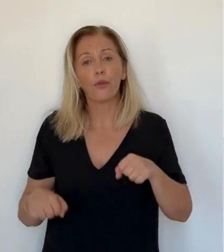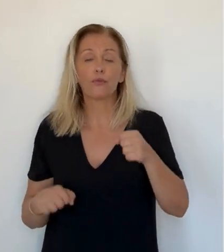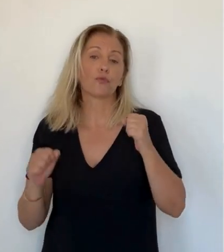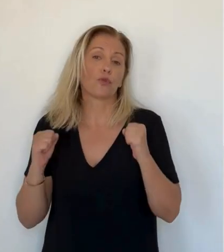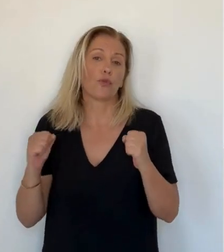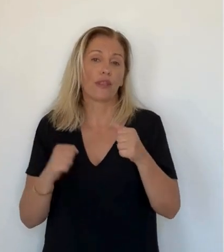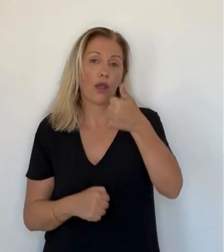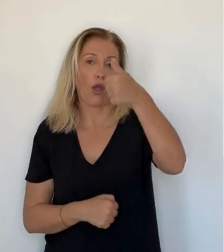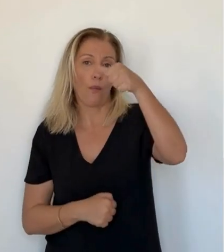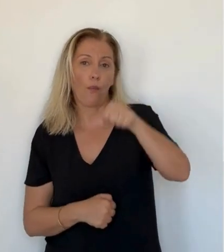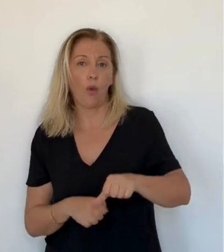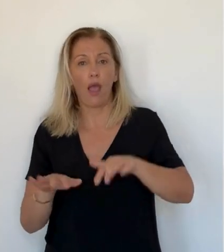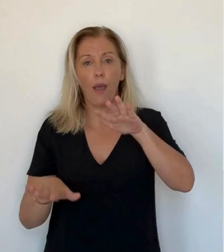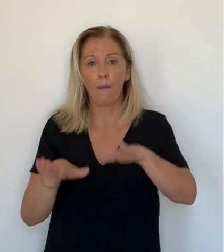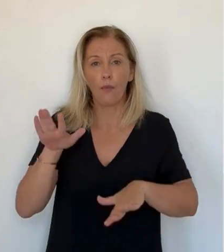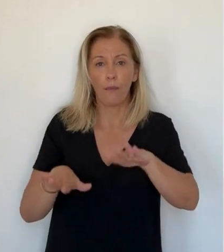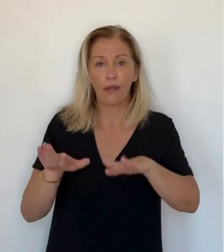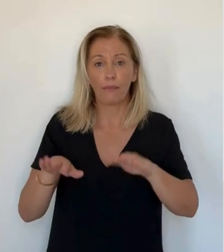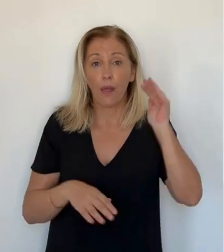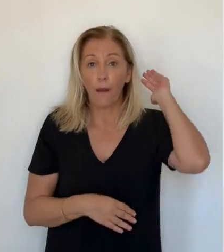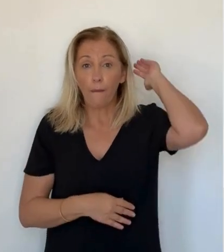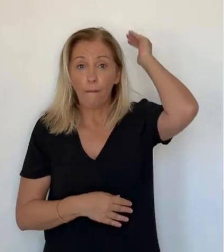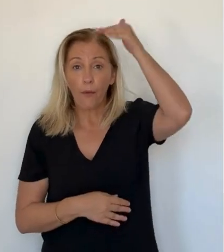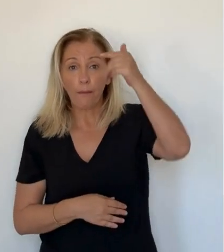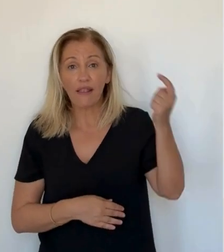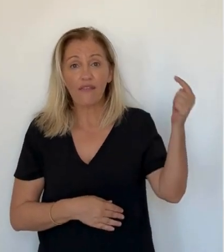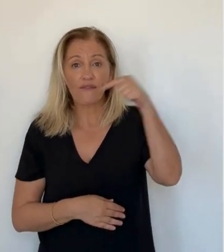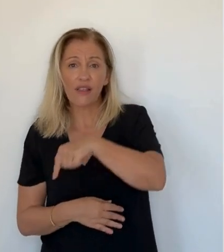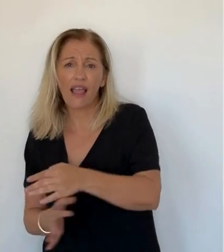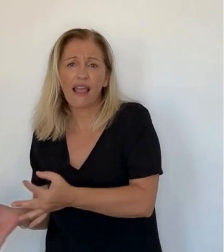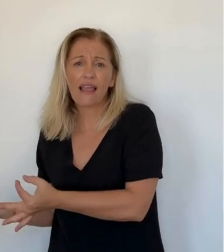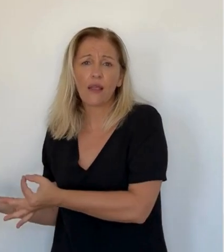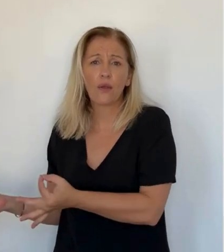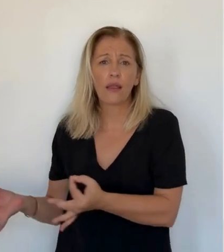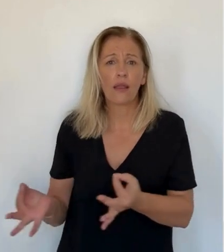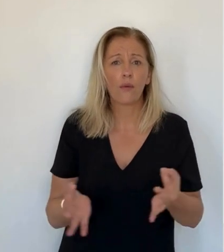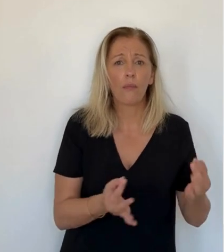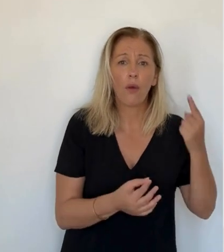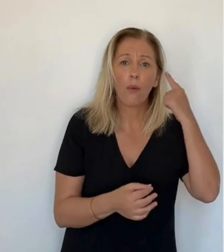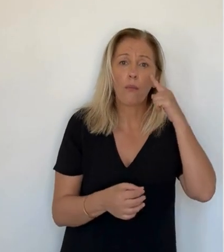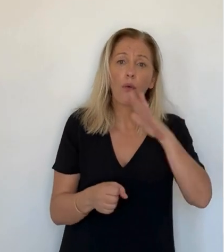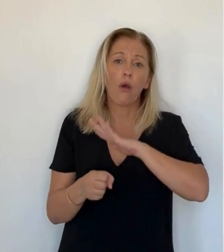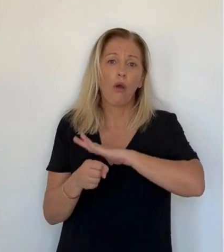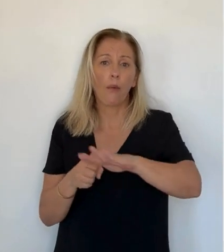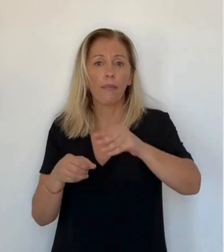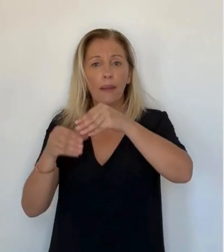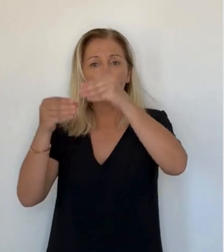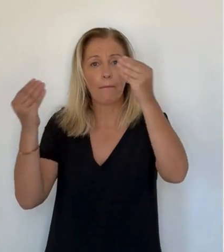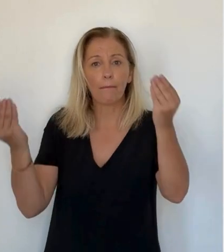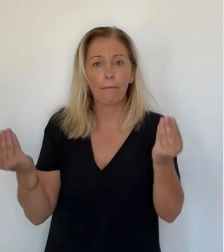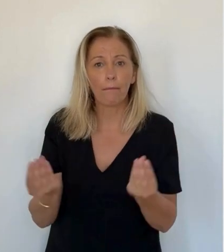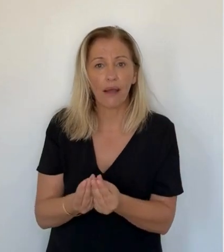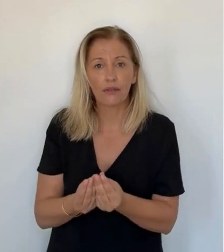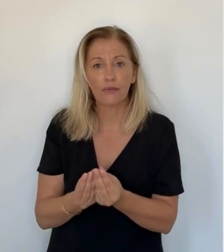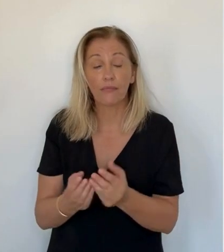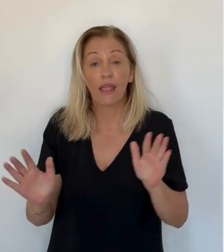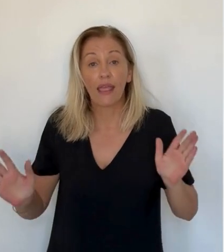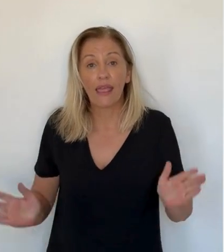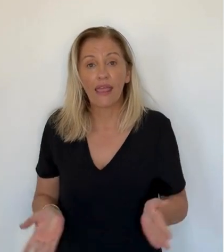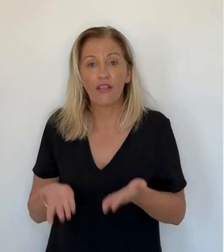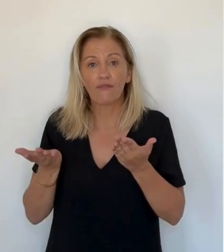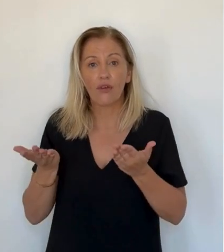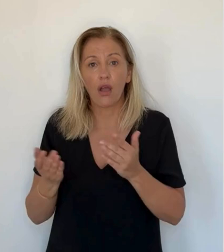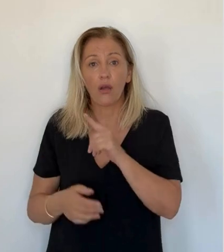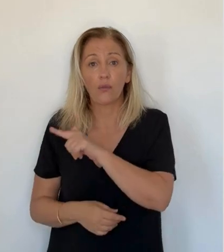C'est la 27e livraison depuis le début du mois de juin. Une fois plein, ce réservoir d'eau peut permettre à l'éleveur de tenir